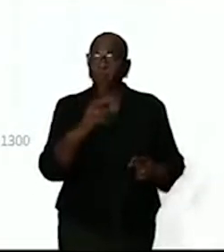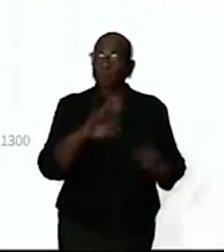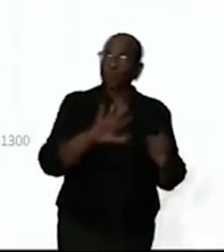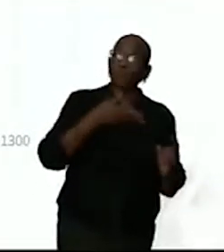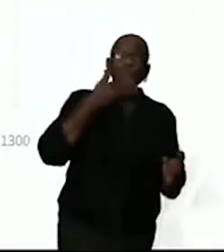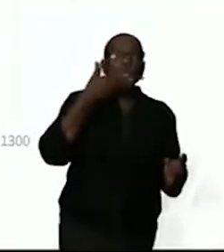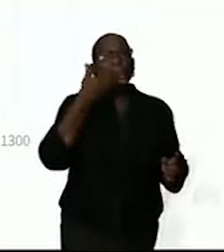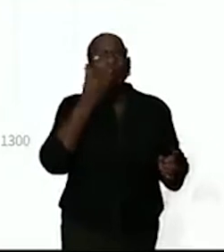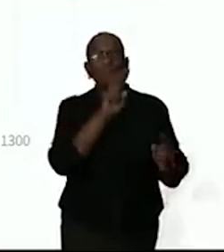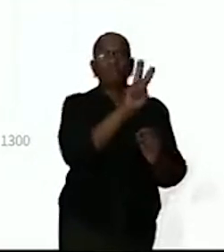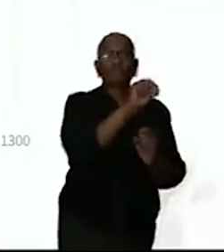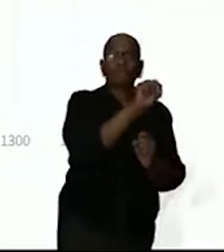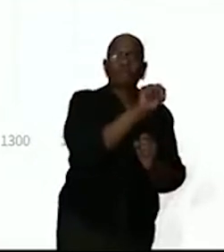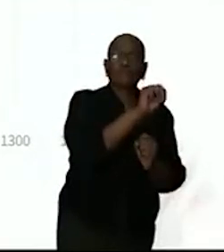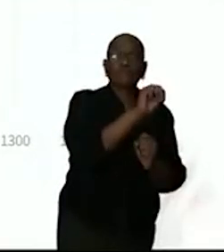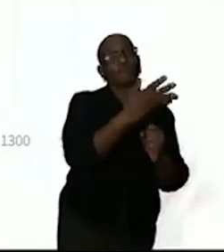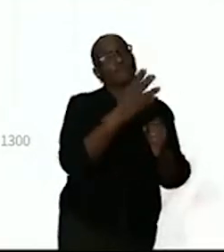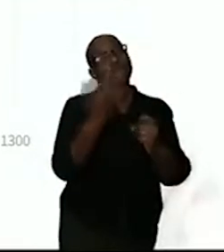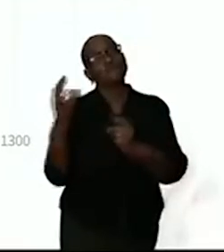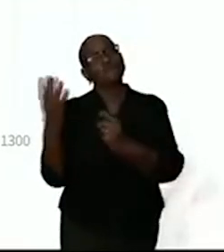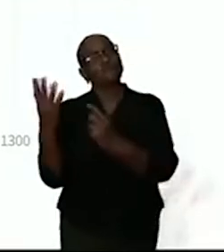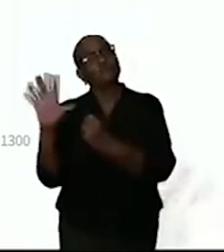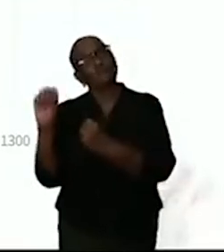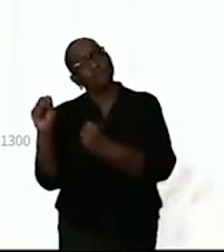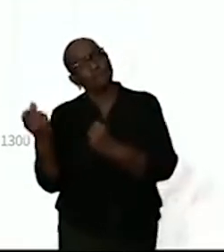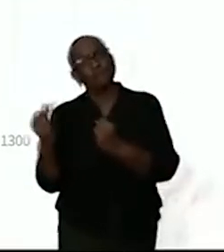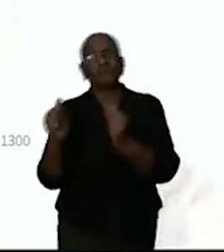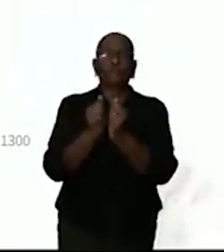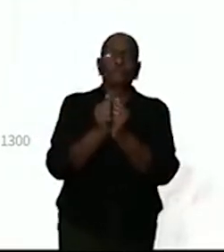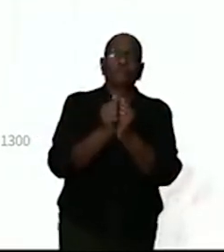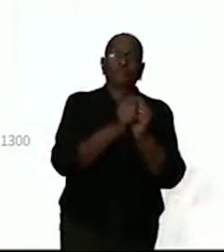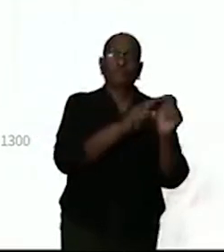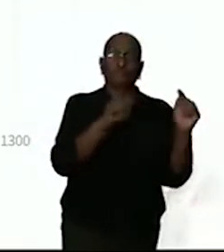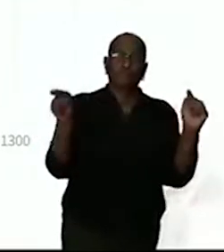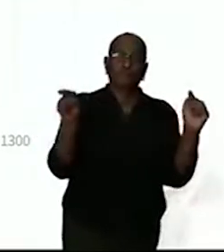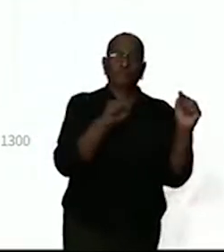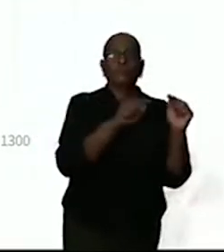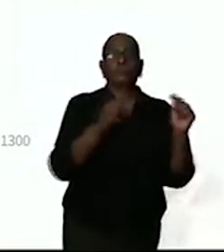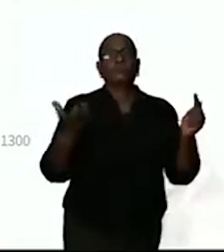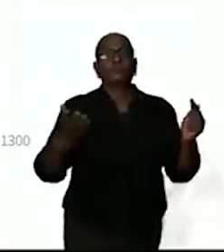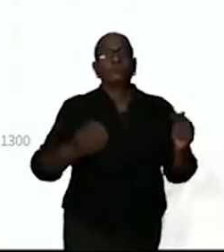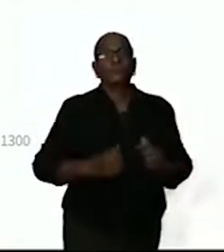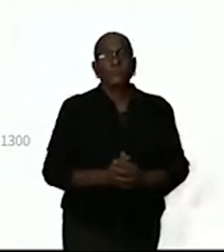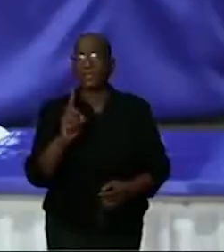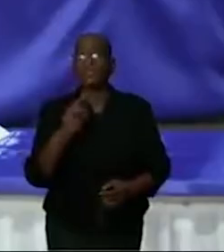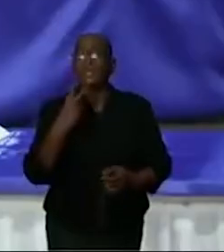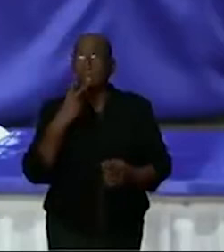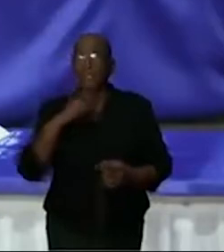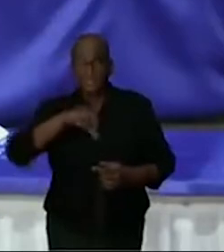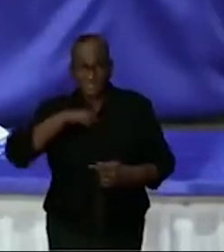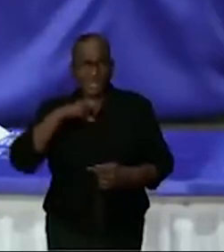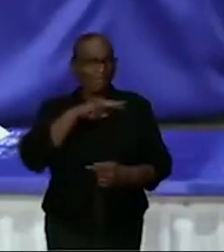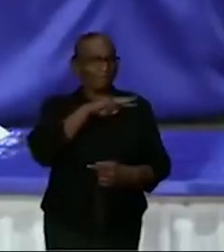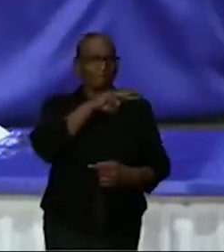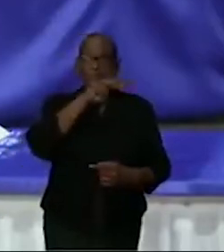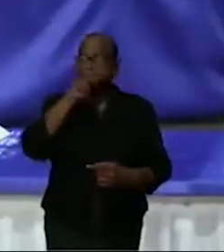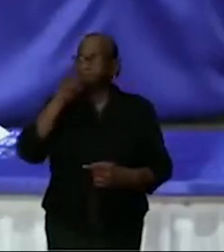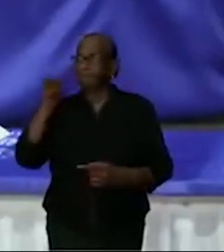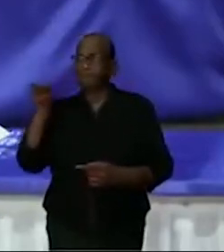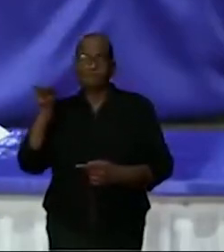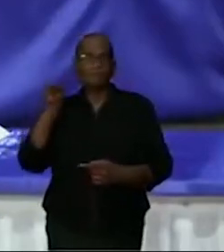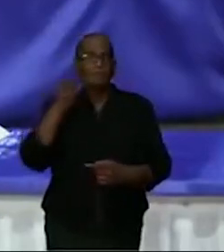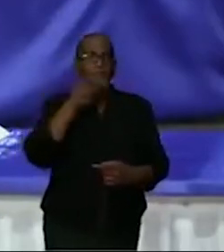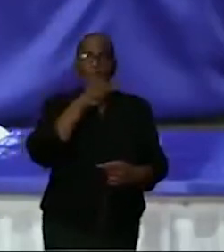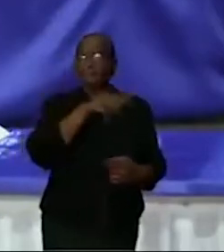leeftijdsroep 20 en 50 jaar, dat daar de meeste mensen in voorkomen. We kunnen echt geen cijfers